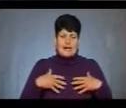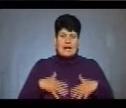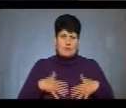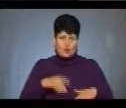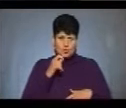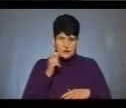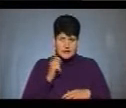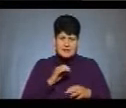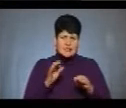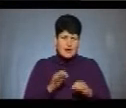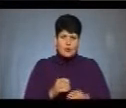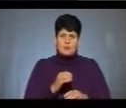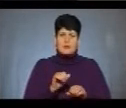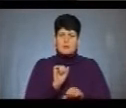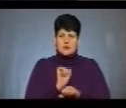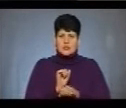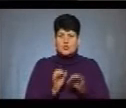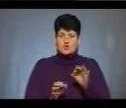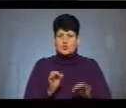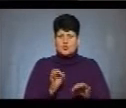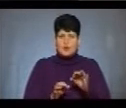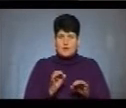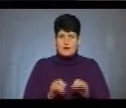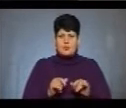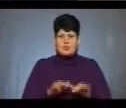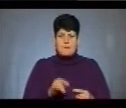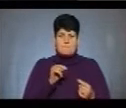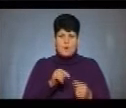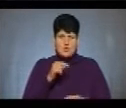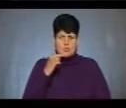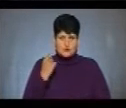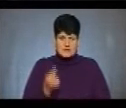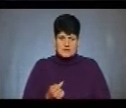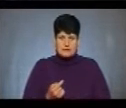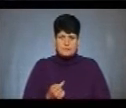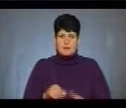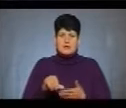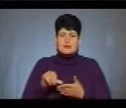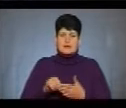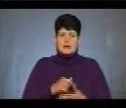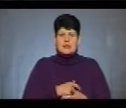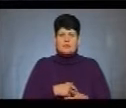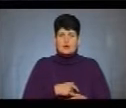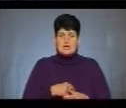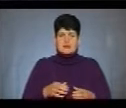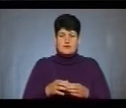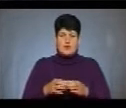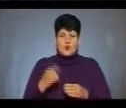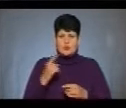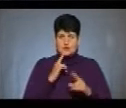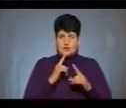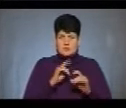жодного припинення міжнародного судового процесу проти Росії». Представники депутатських фракцій обласної ради